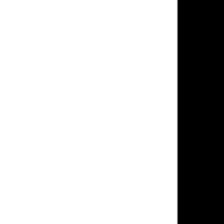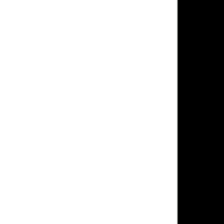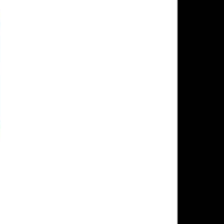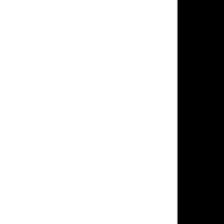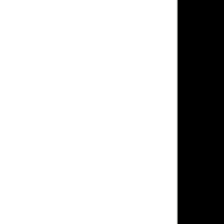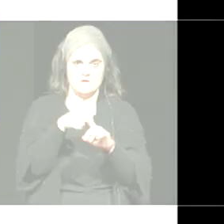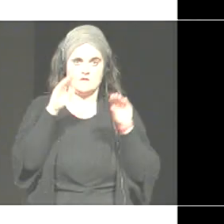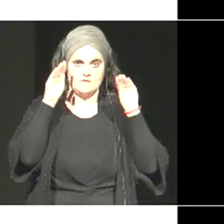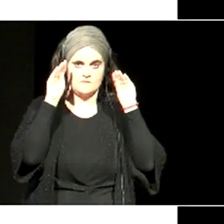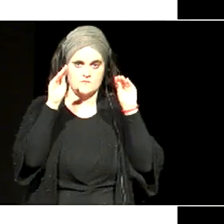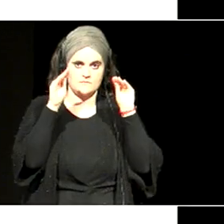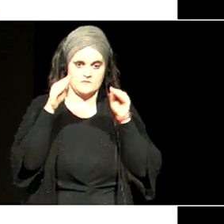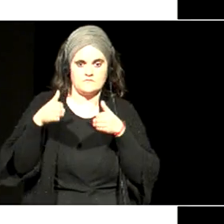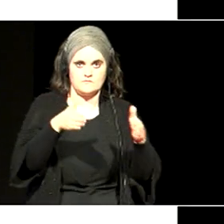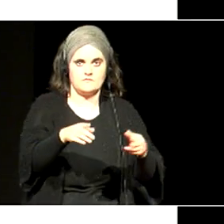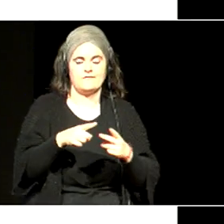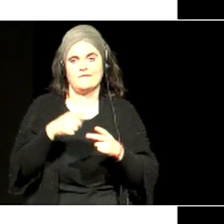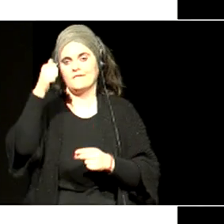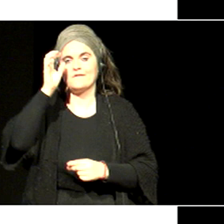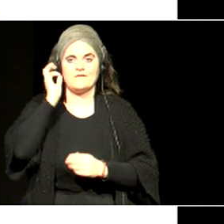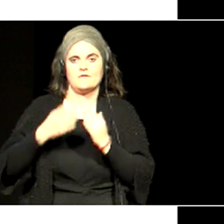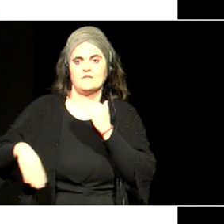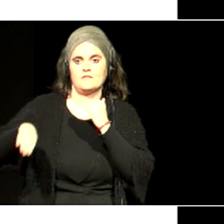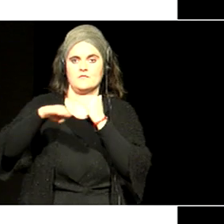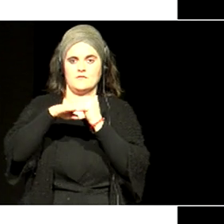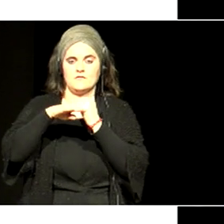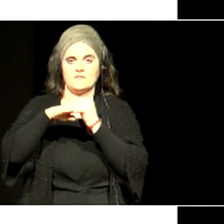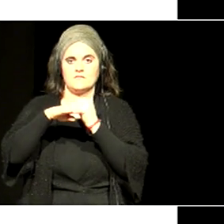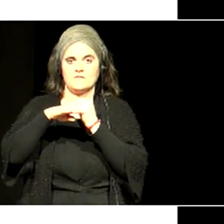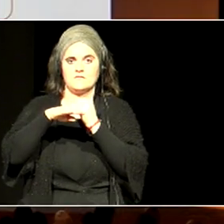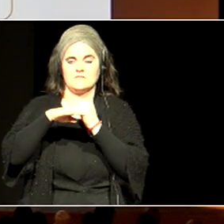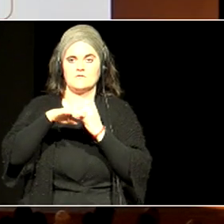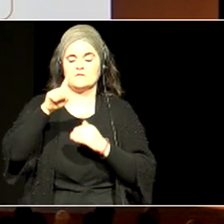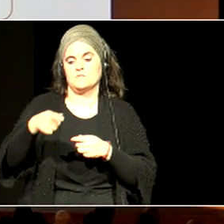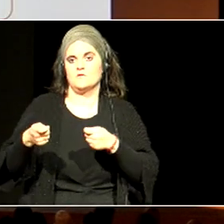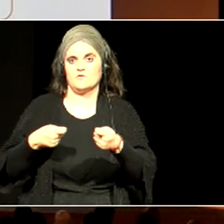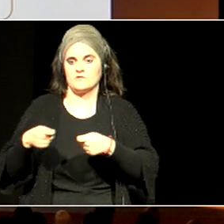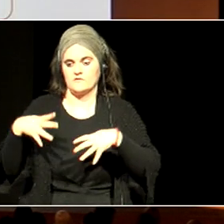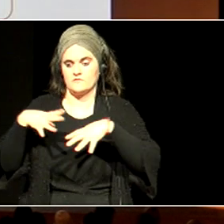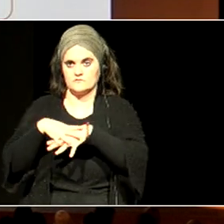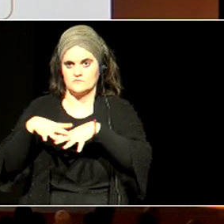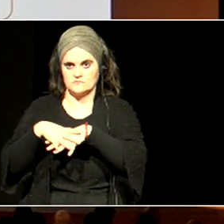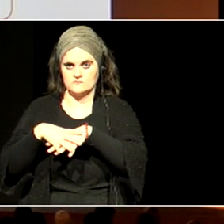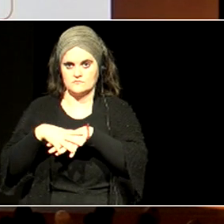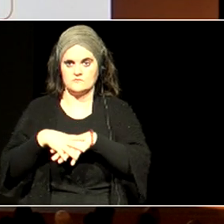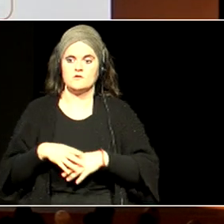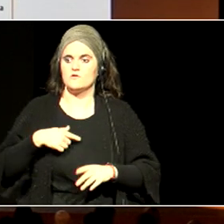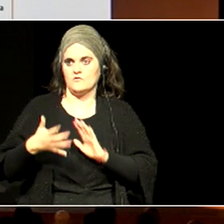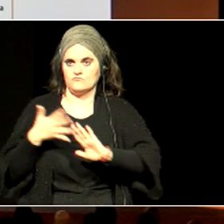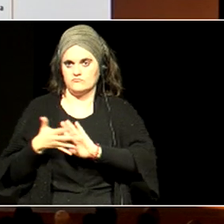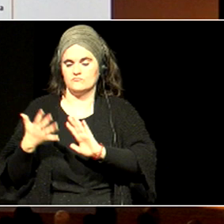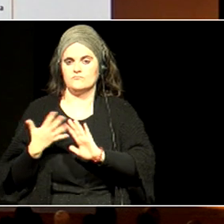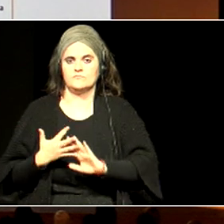prestakuntza, ibilbideak, eskidetzarako, eskidetza esartzeko, eta koordinatzeko egiturak. Azkar joango naiz, ez,